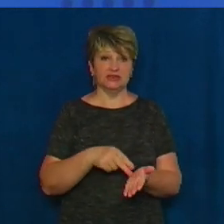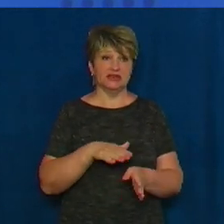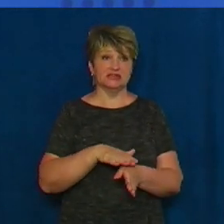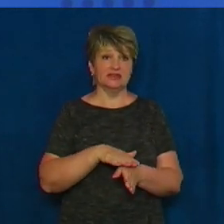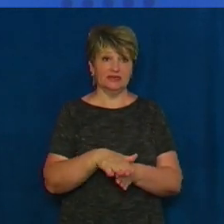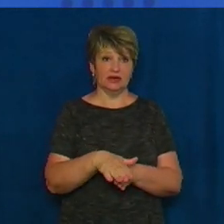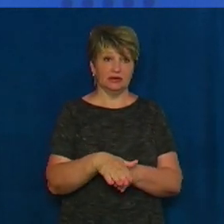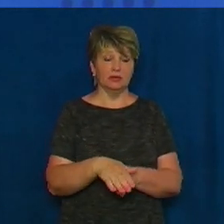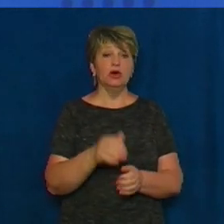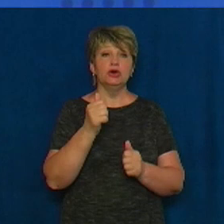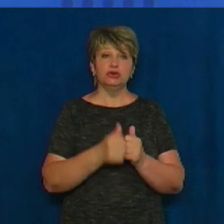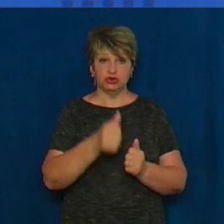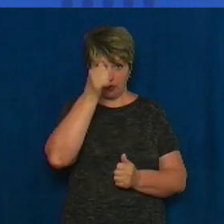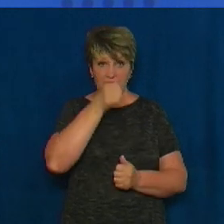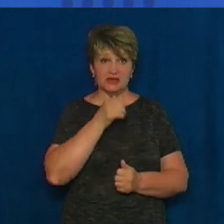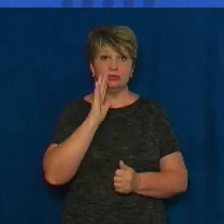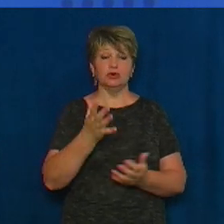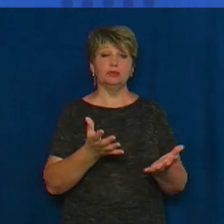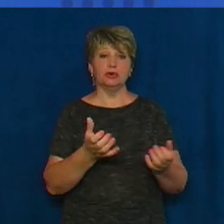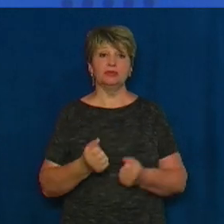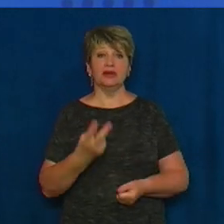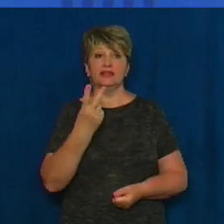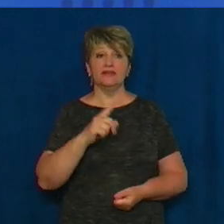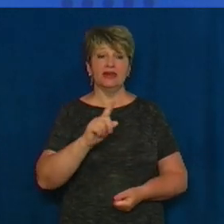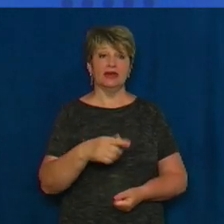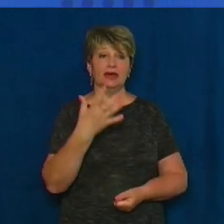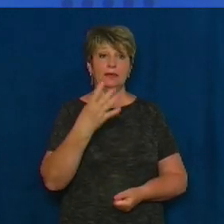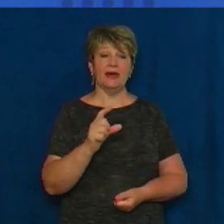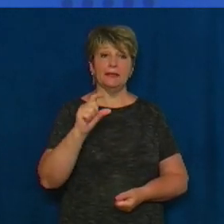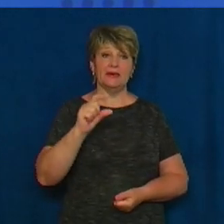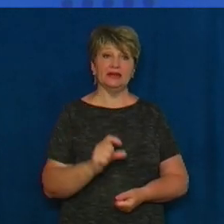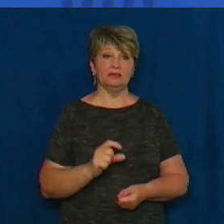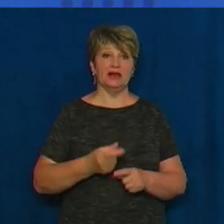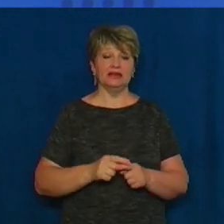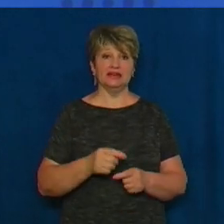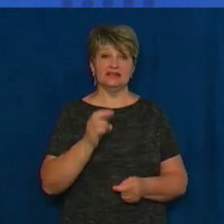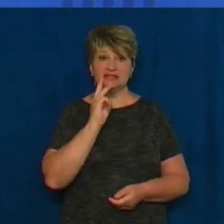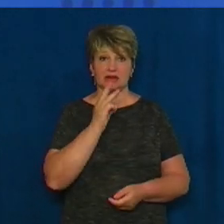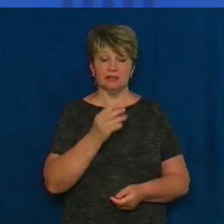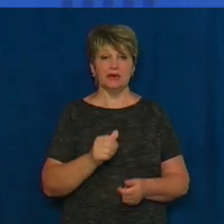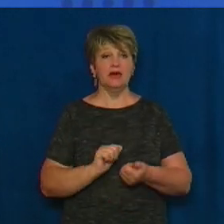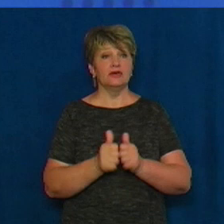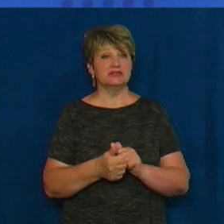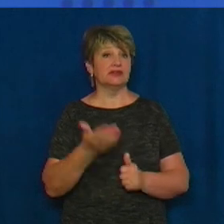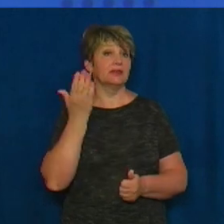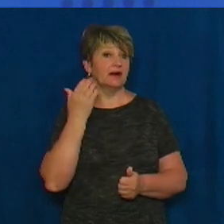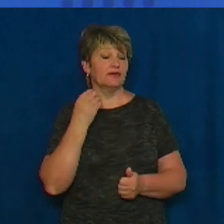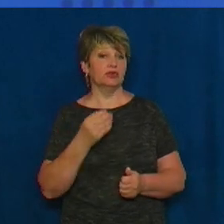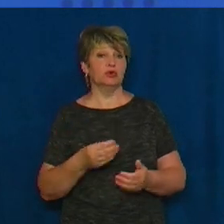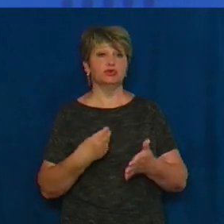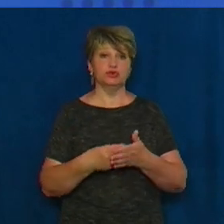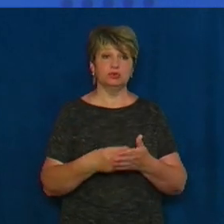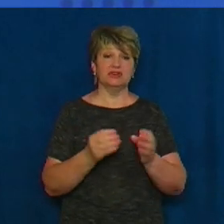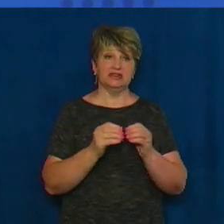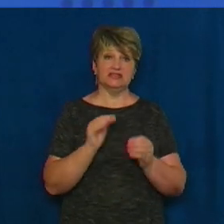щомісяця вони будуть отримувати 2,5 мінімальних зарплати замість встановленої раніше фіксованої суми у 10 тисяч